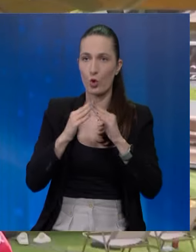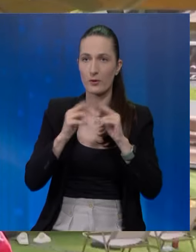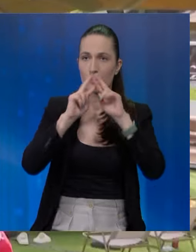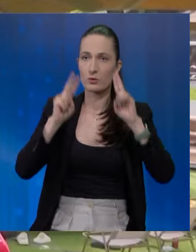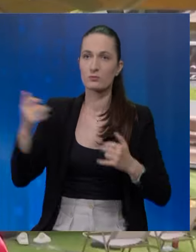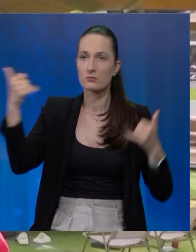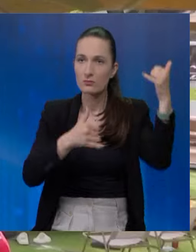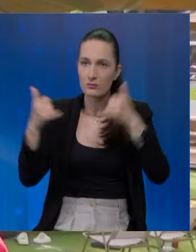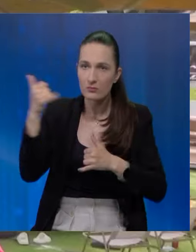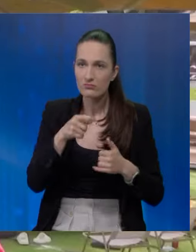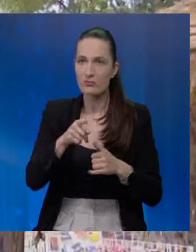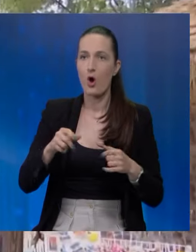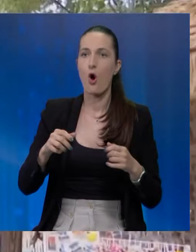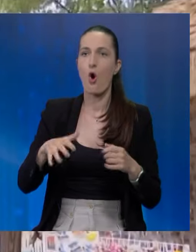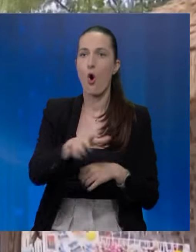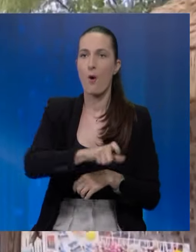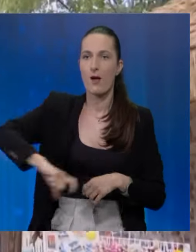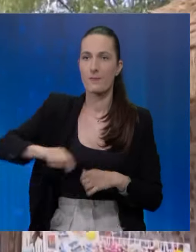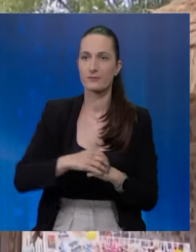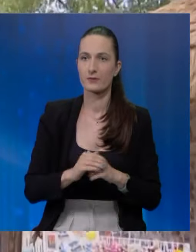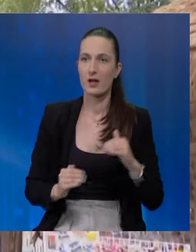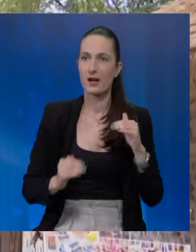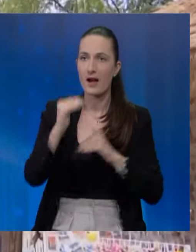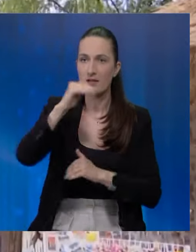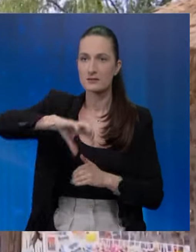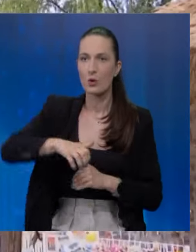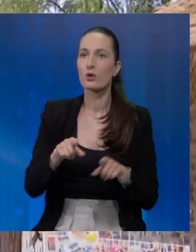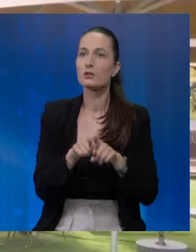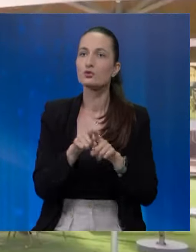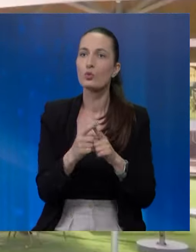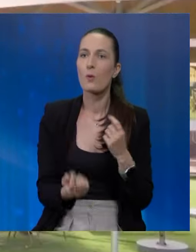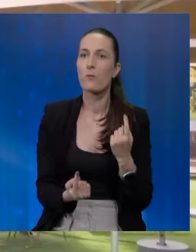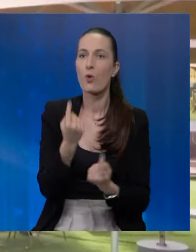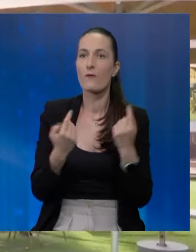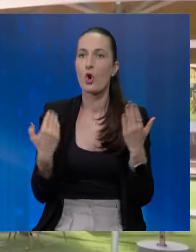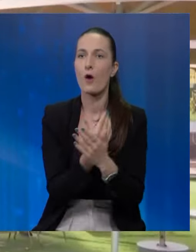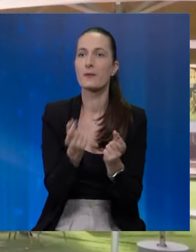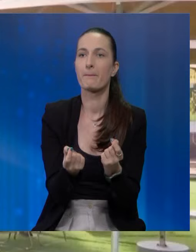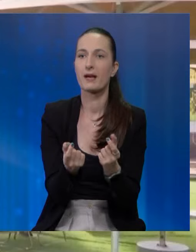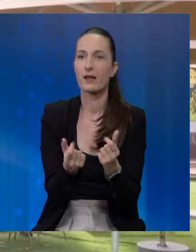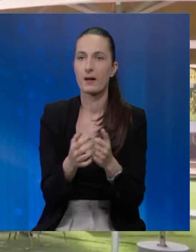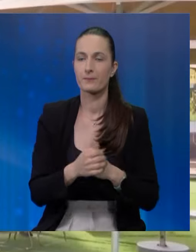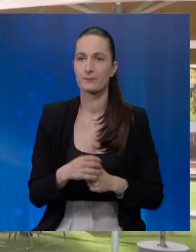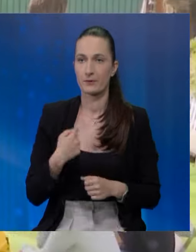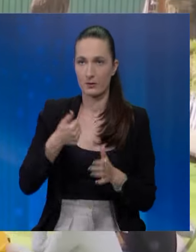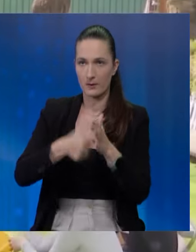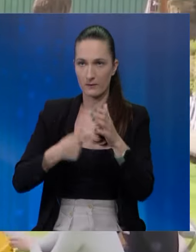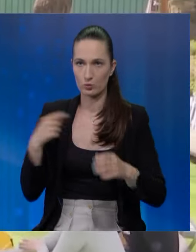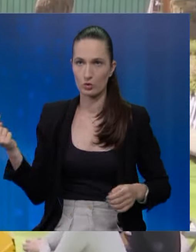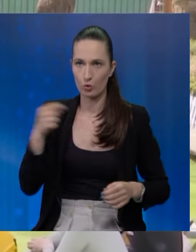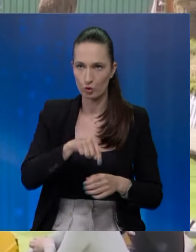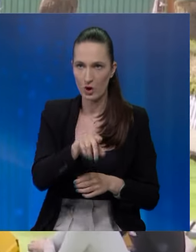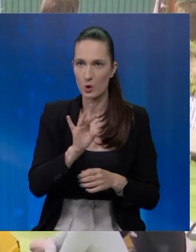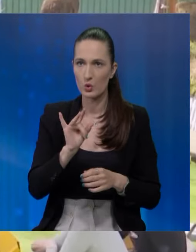posetioce u živopisni obalni grad. Rast sektora takođe podstječe pojavu novih poslovnih prilika. Prvi put sam